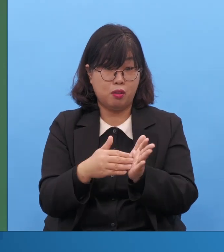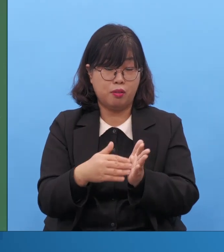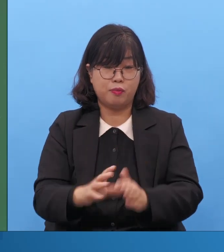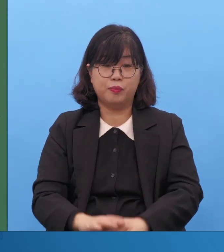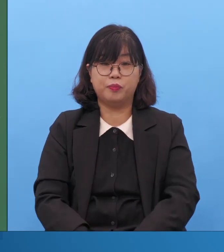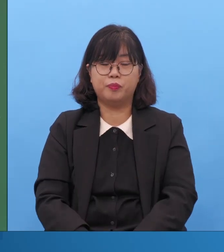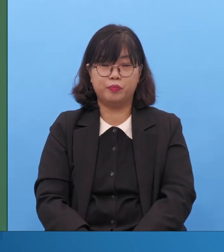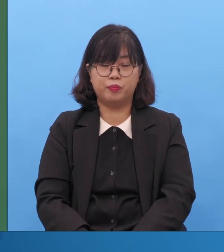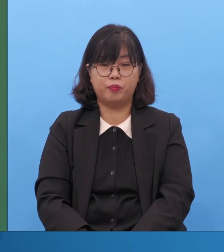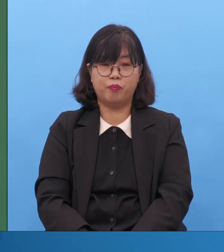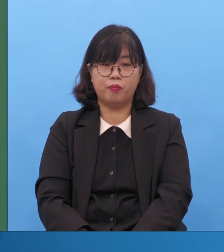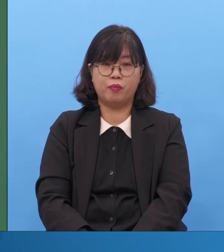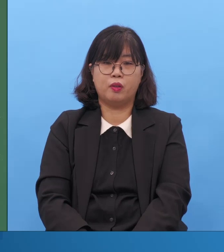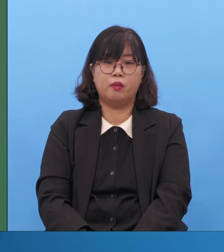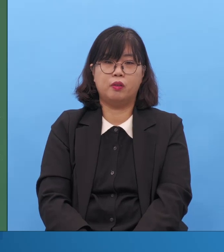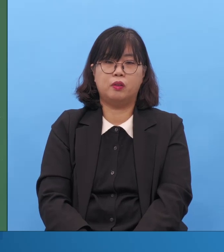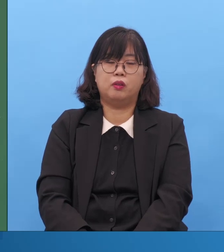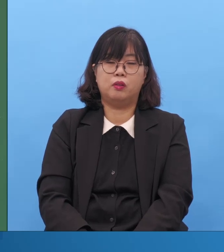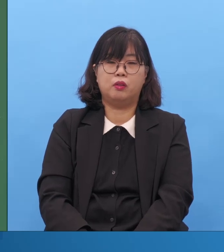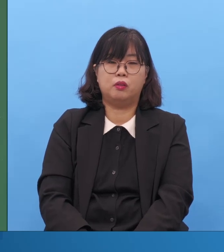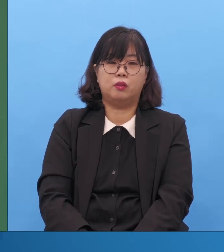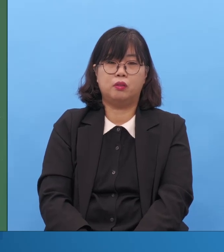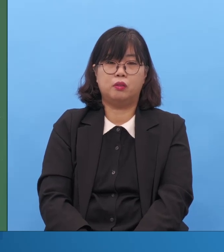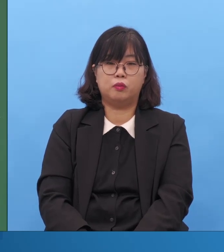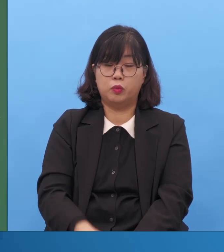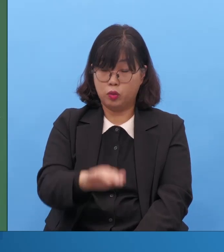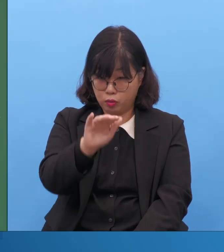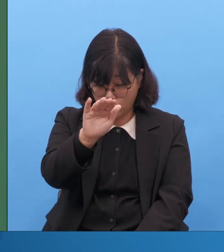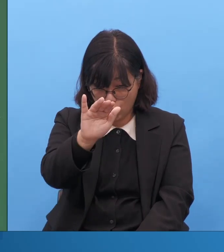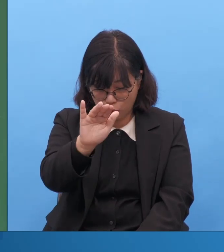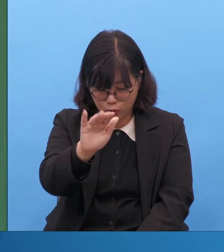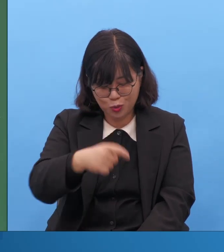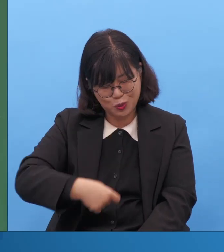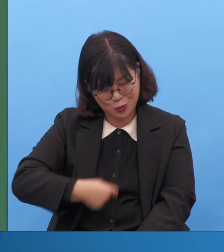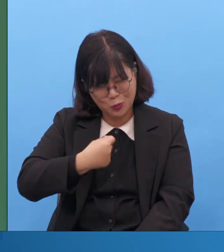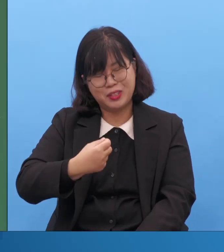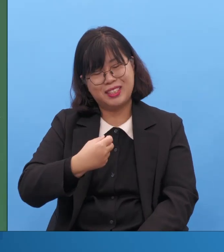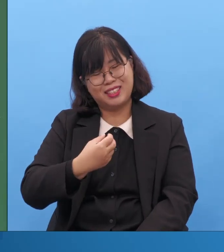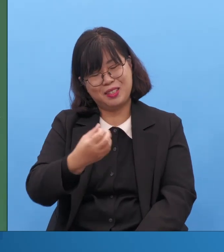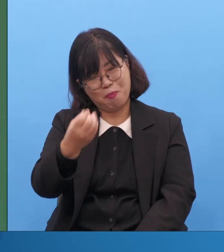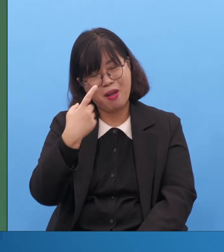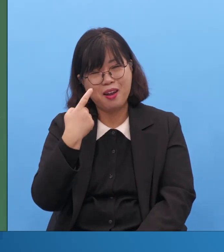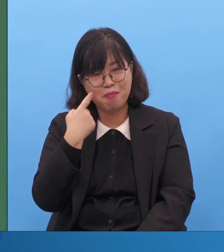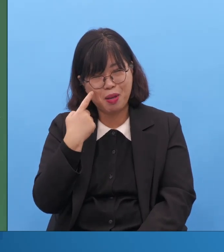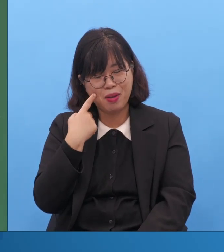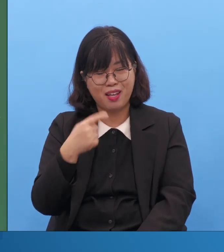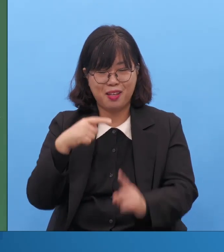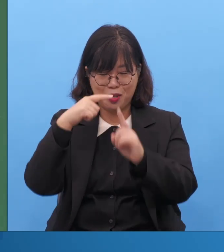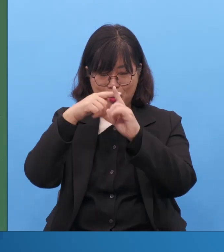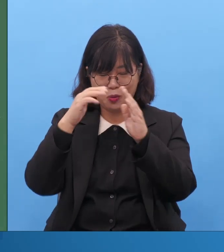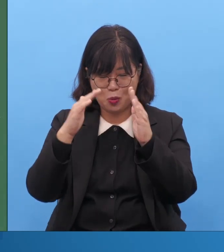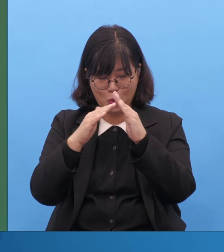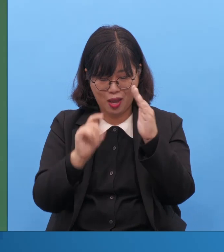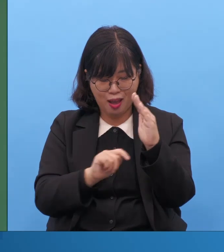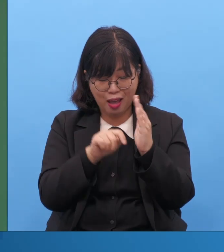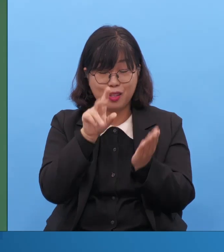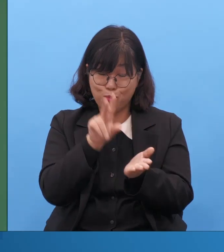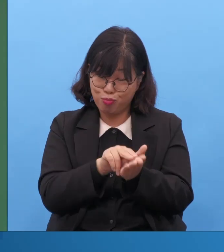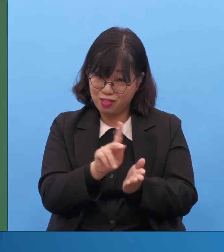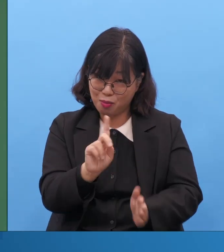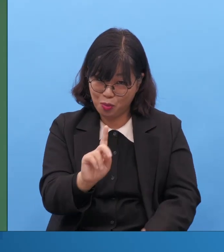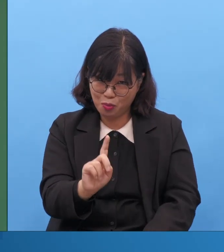진짜 억울하다, 힘들다, 상처받았다 이것만 자꾸 이해합니다. 뭐라고 합니까?